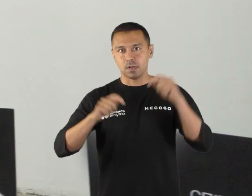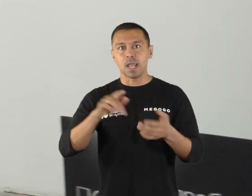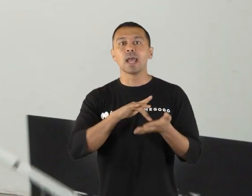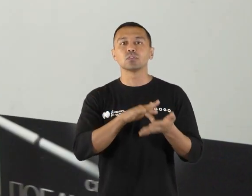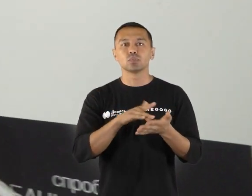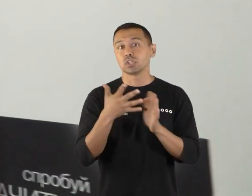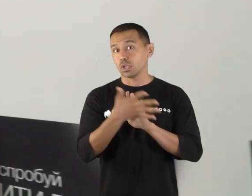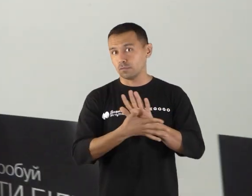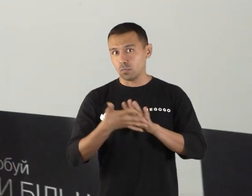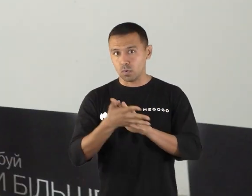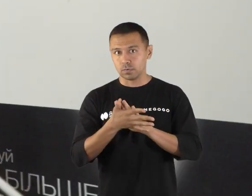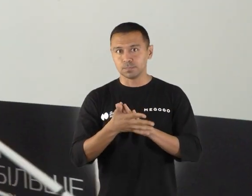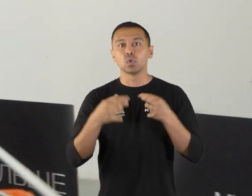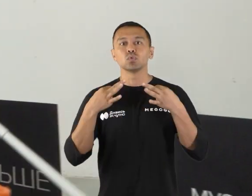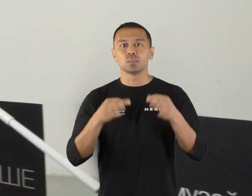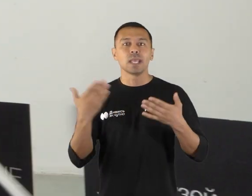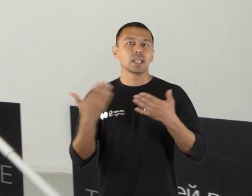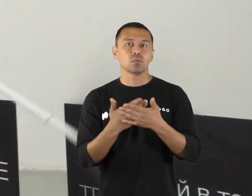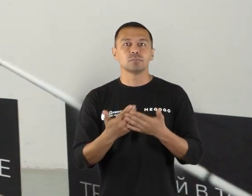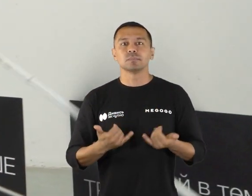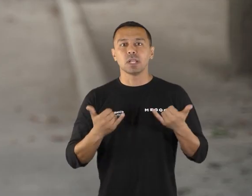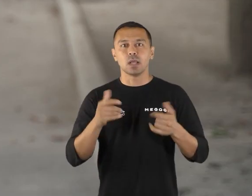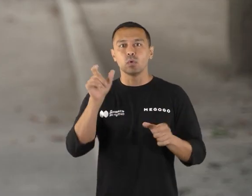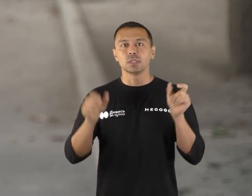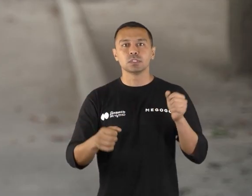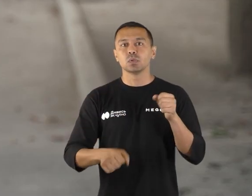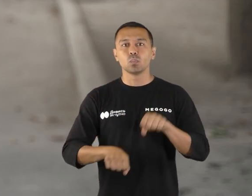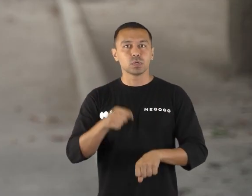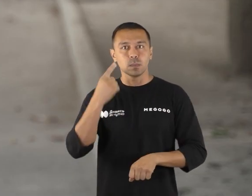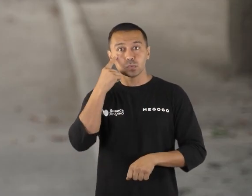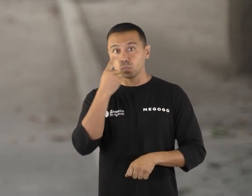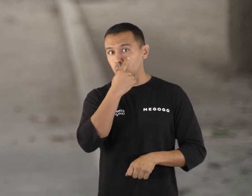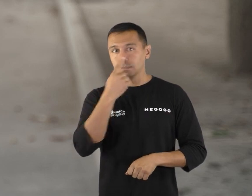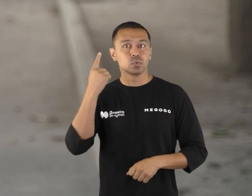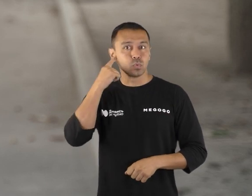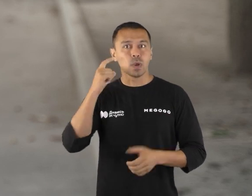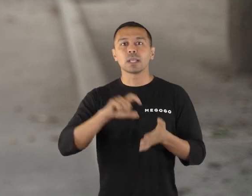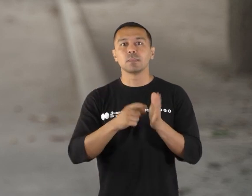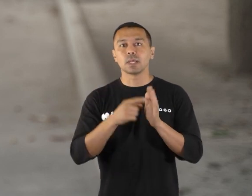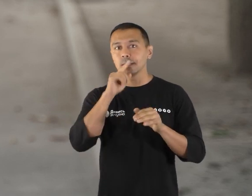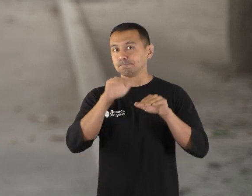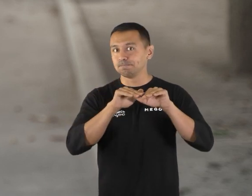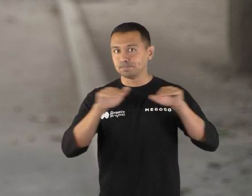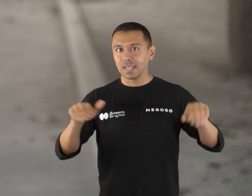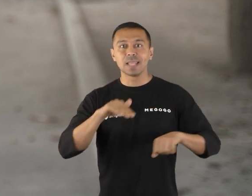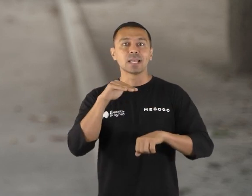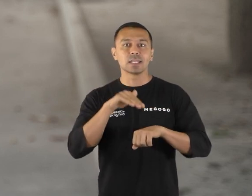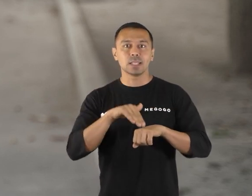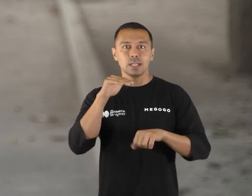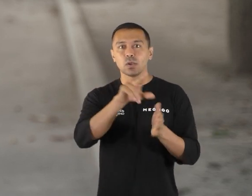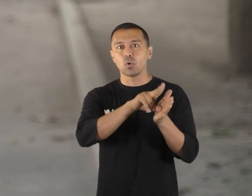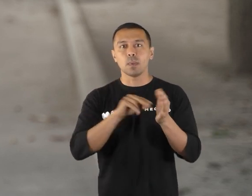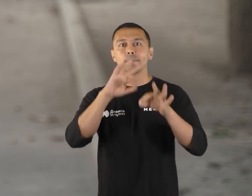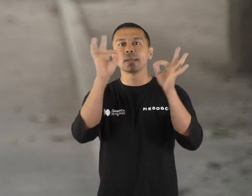Екскурсії жестовою мовою, доступне кіно для людей з порушеннями зору та слуху, кімната тиші, тактильні